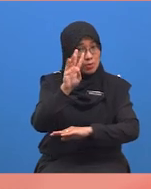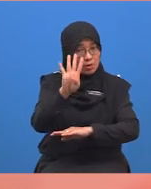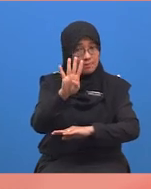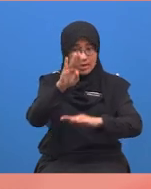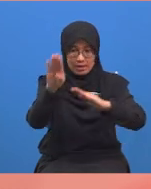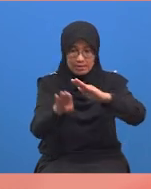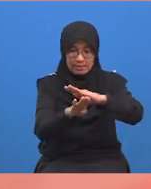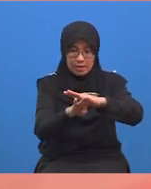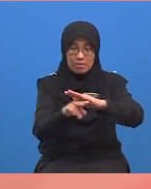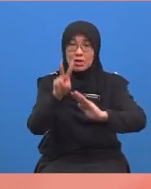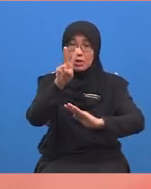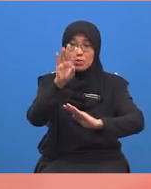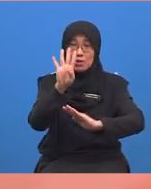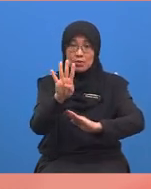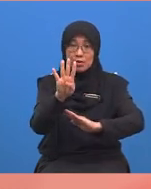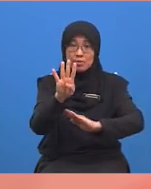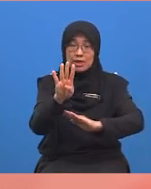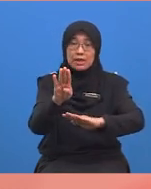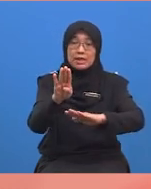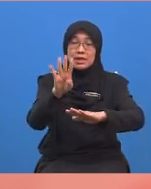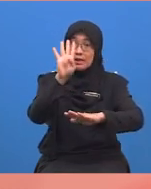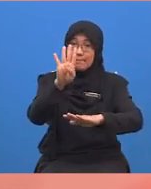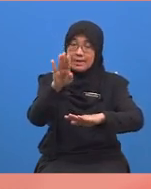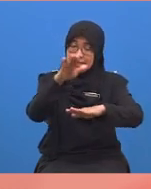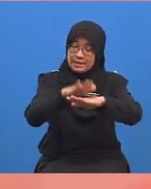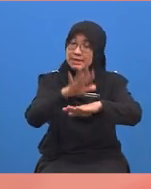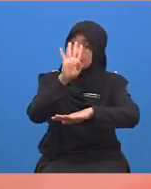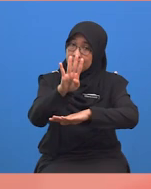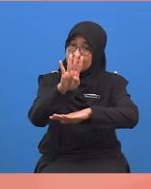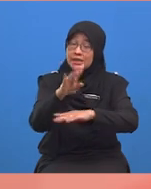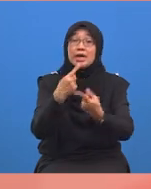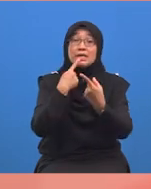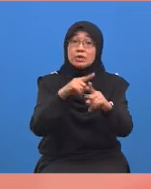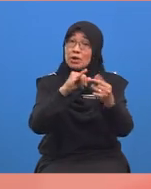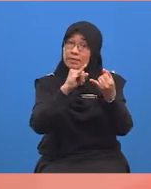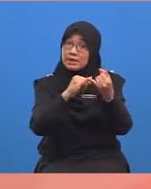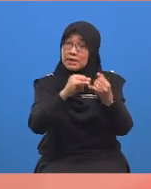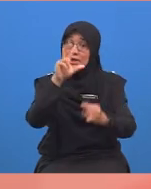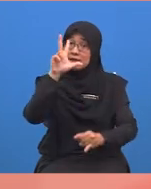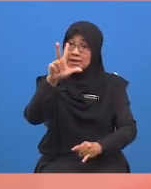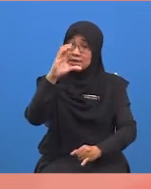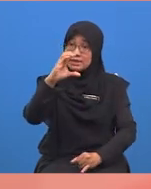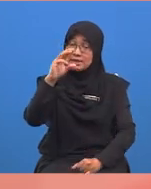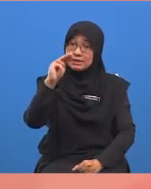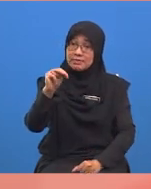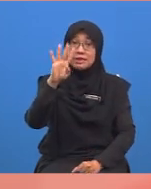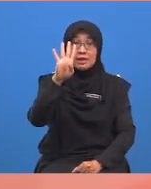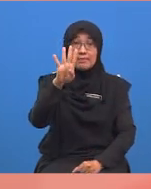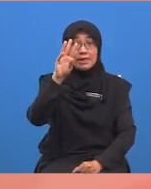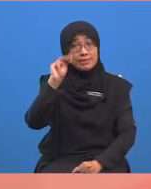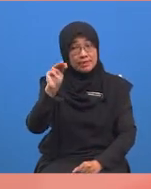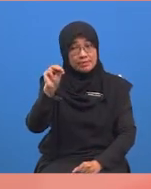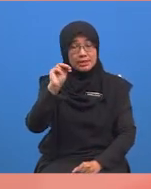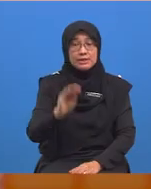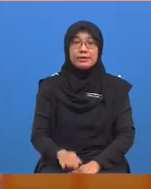dan empat di atas empat milimeter. Jawapannya ialah tiga sentimeter empat